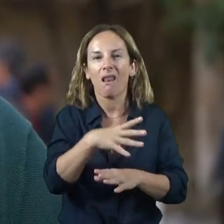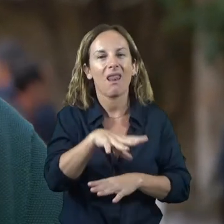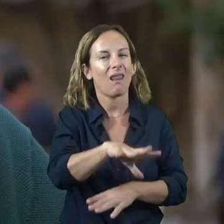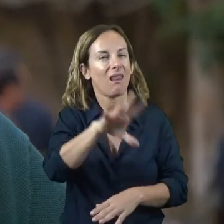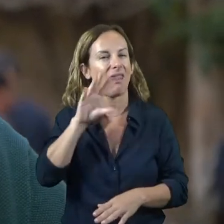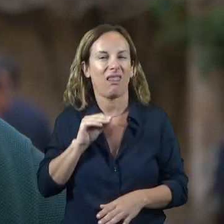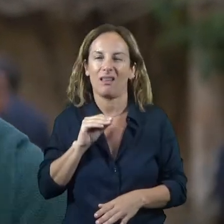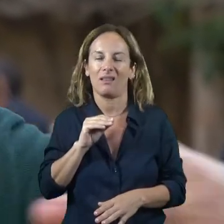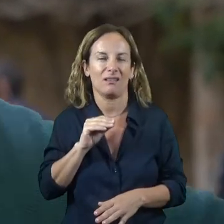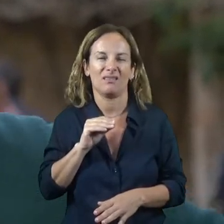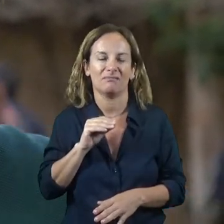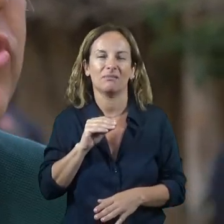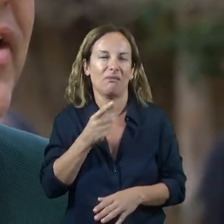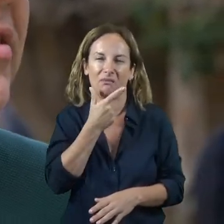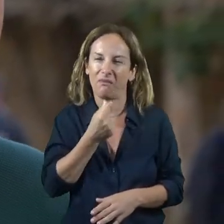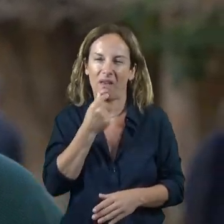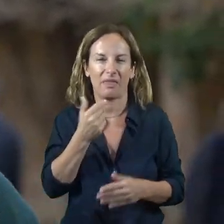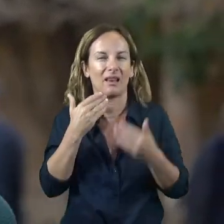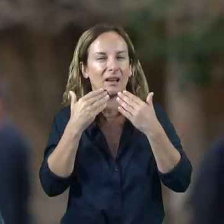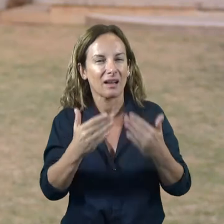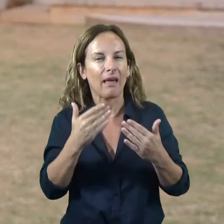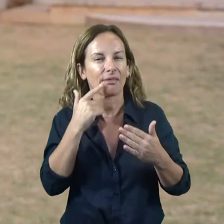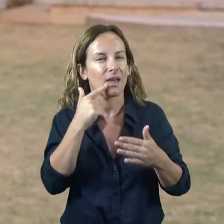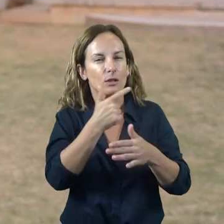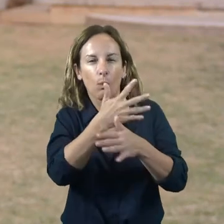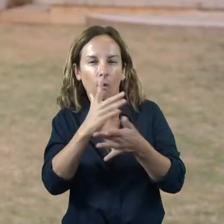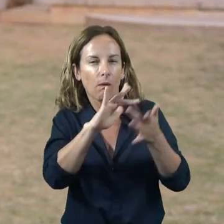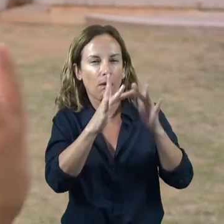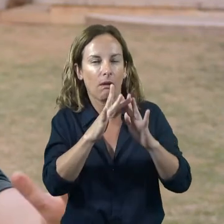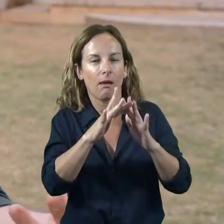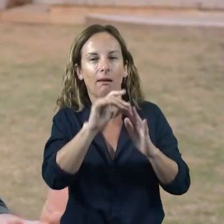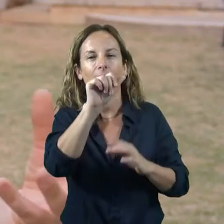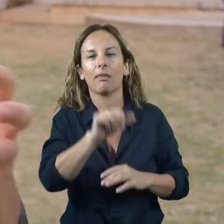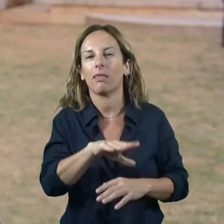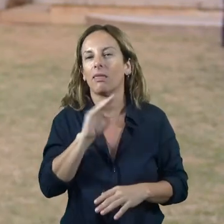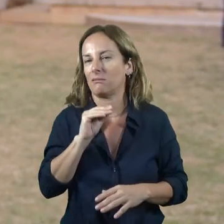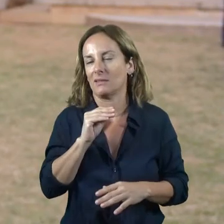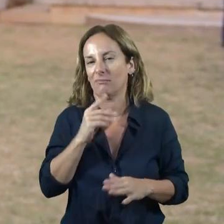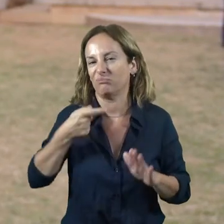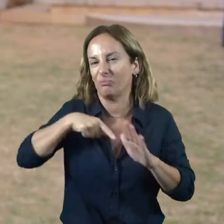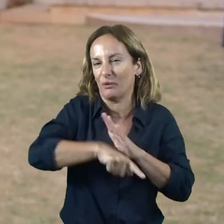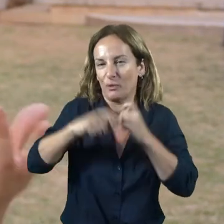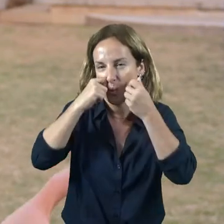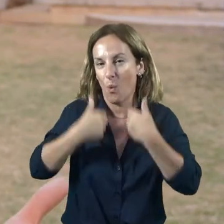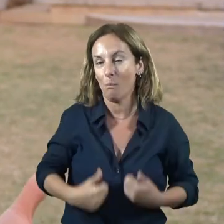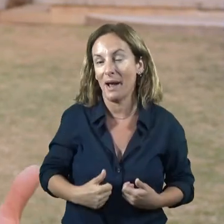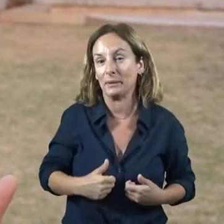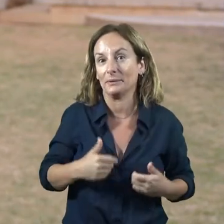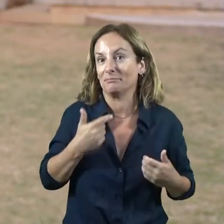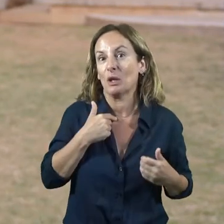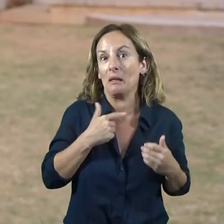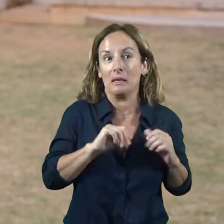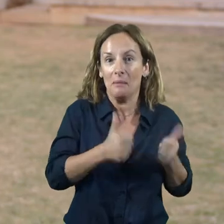et permet explicar qualsevol cosa que tens al teu voltant. De fet, quan tu entens com juguen un col·lectiu determinat, entens com es relacionen.